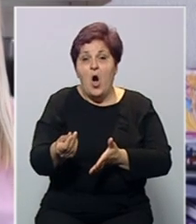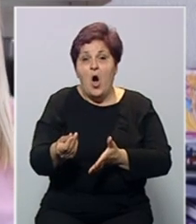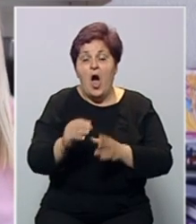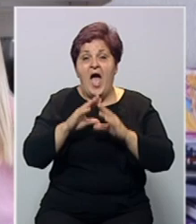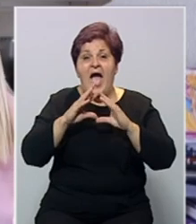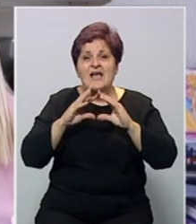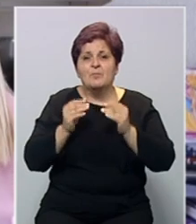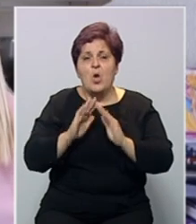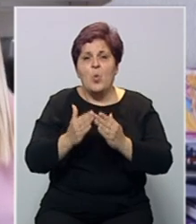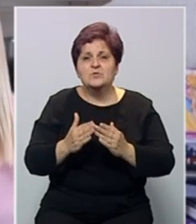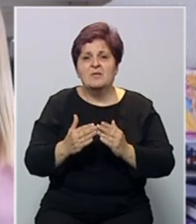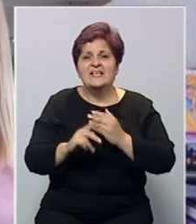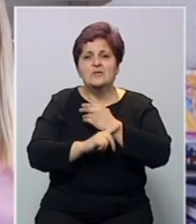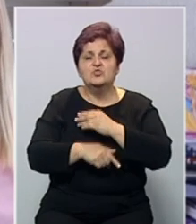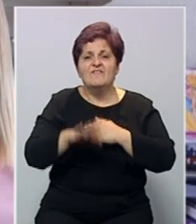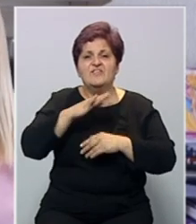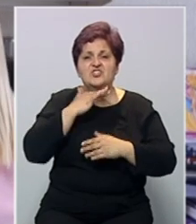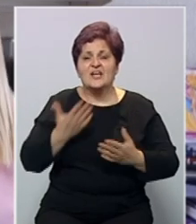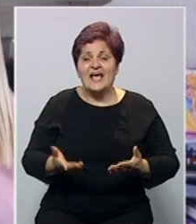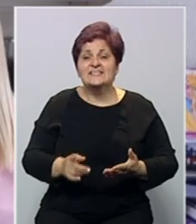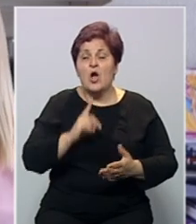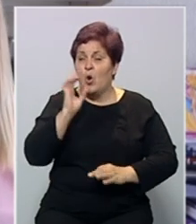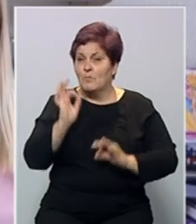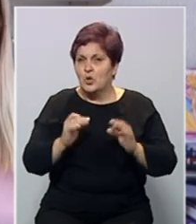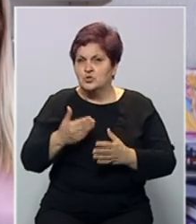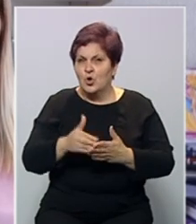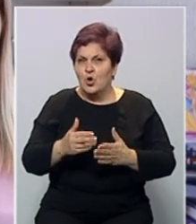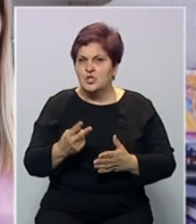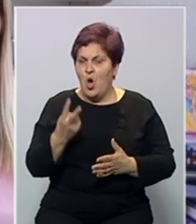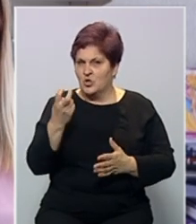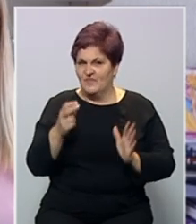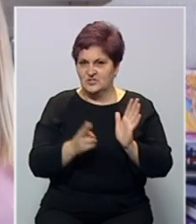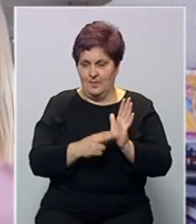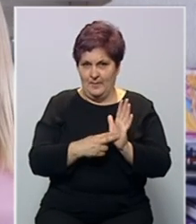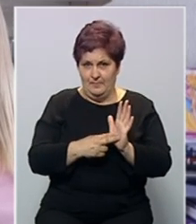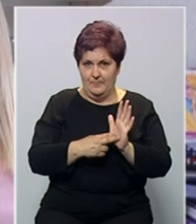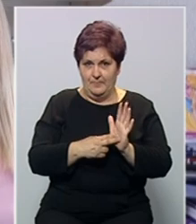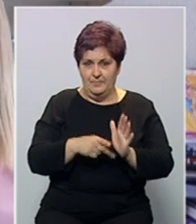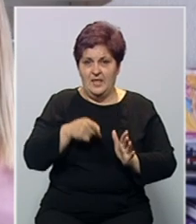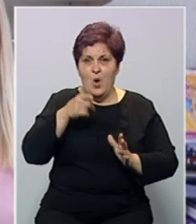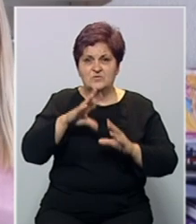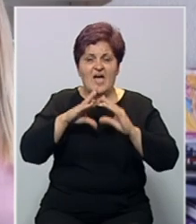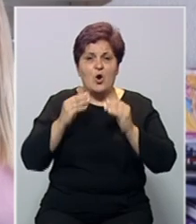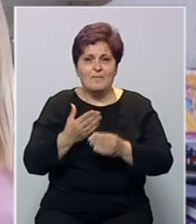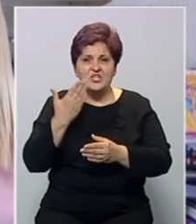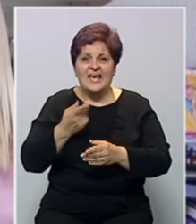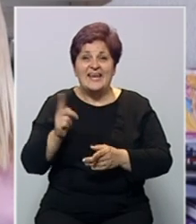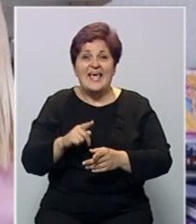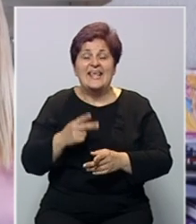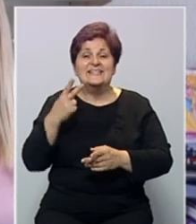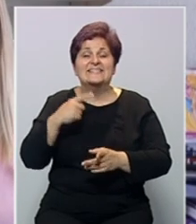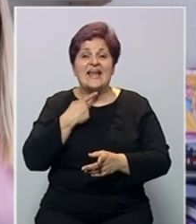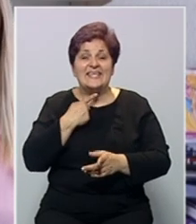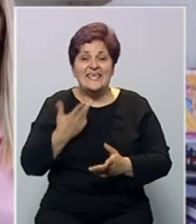komplete uđbenika za učenike viših razreda koji u prosjeku koštaju oko 200 maraka. Uz te komplete ne dolaze učbenici